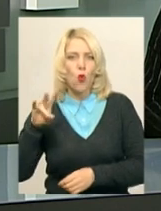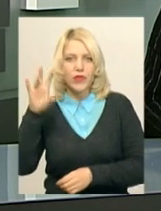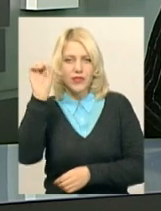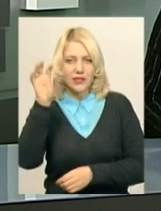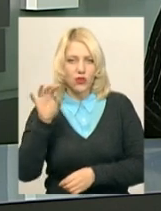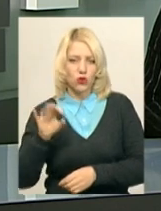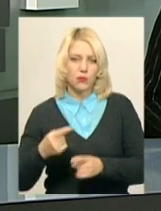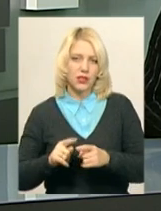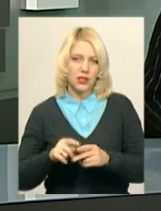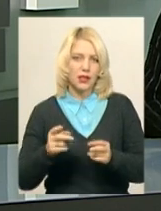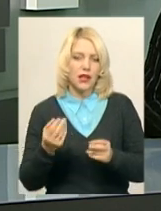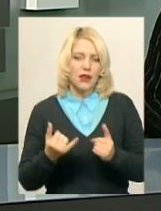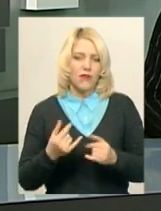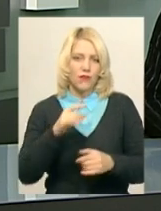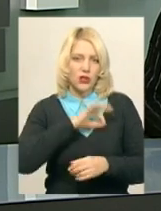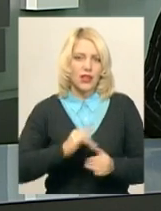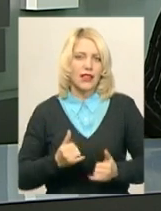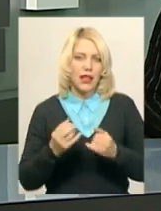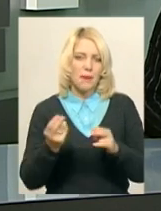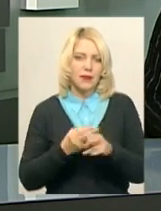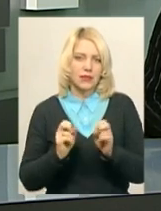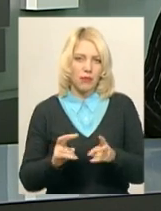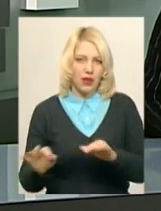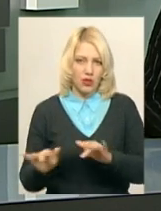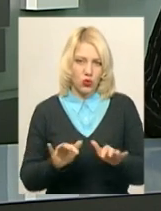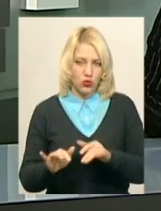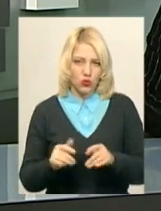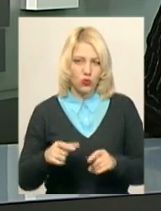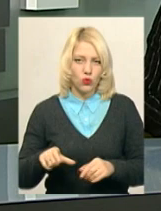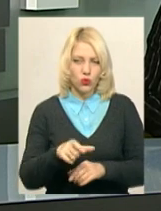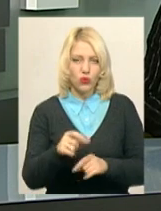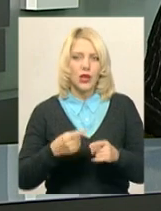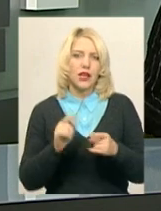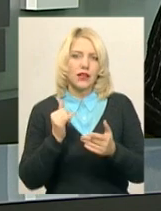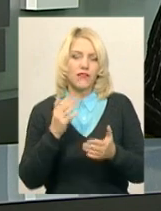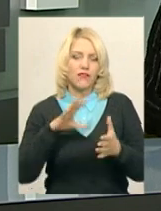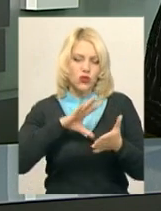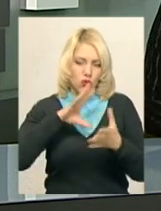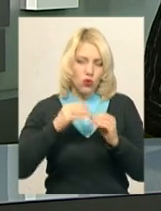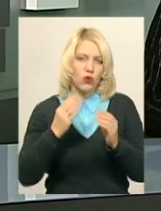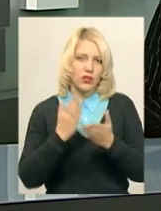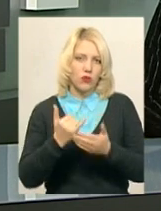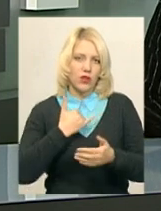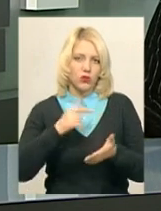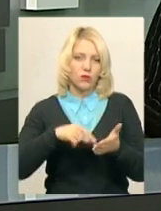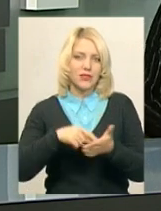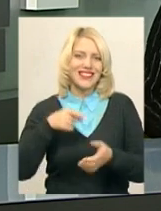безпеці дорожньо-транспортного руху. Усього, за його словами, в нашому місті налічується понад 1100 світлофорів.